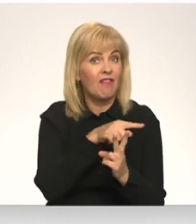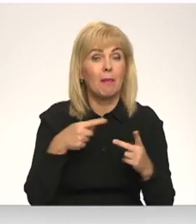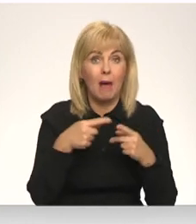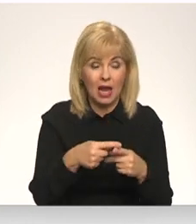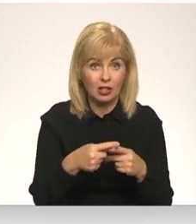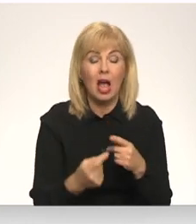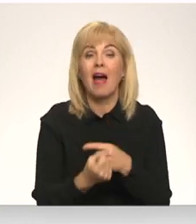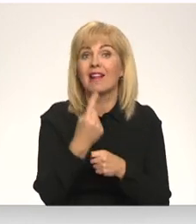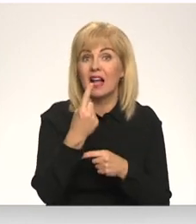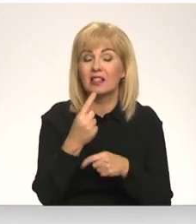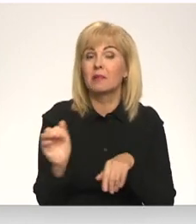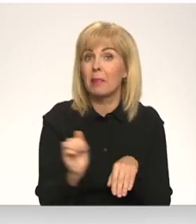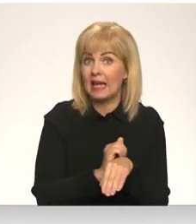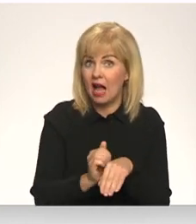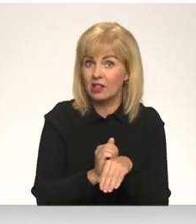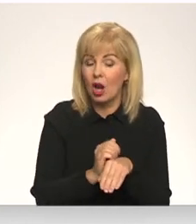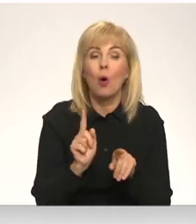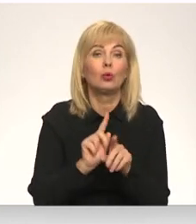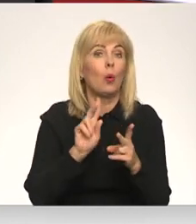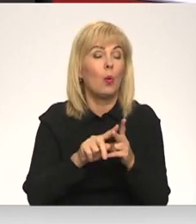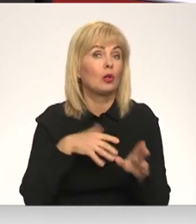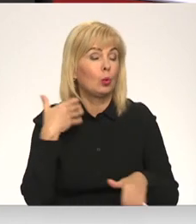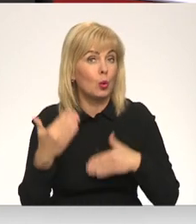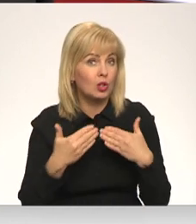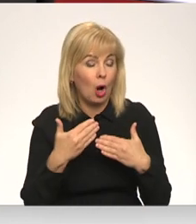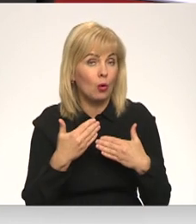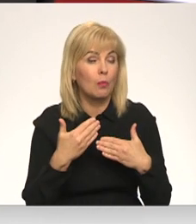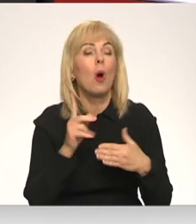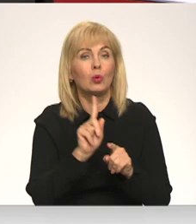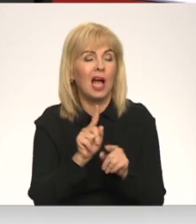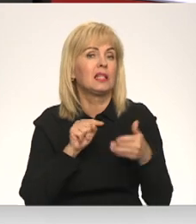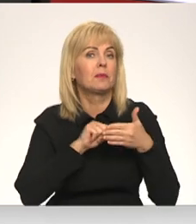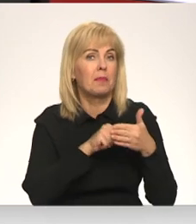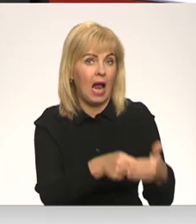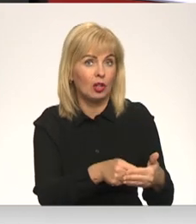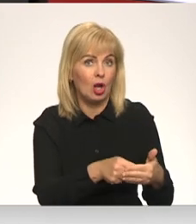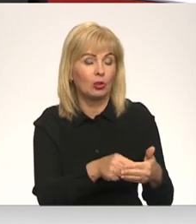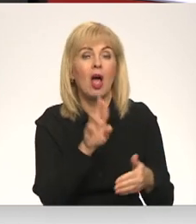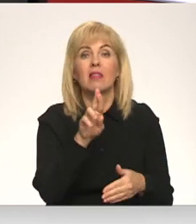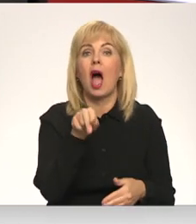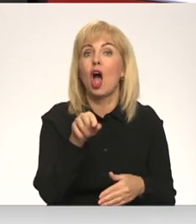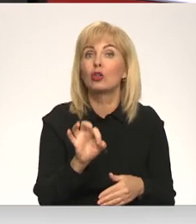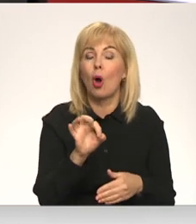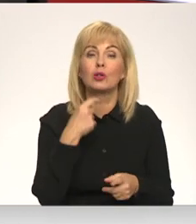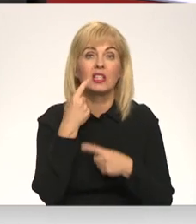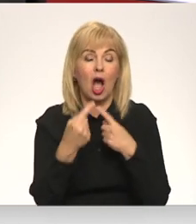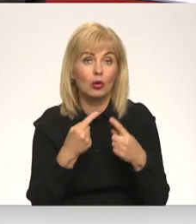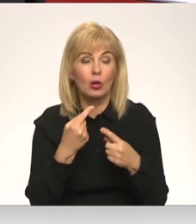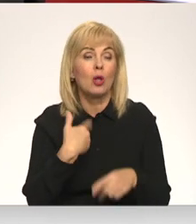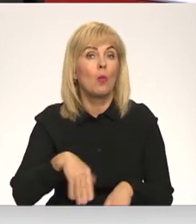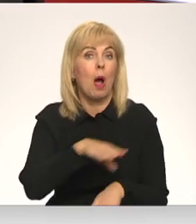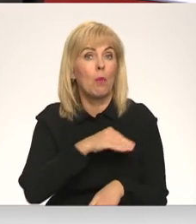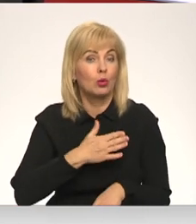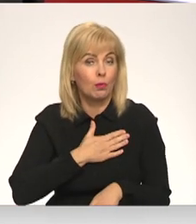radīt spriedzi, radīt bažas, izdarīt spiedienu, protams, gan uz NATO, gan uz sarunvežiem no mūsu